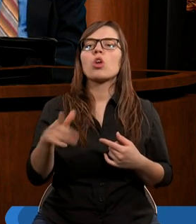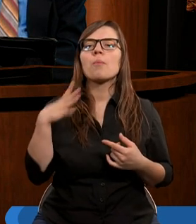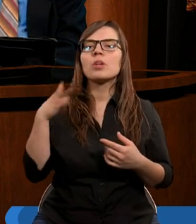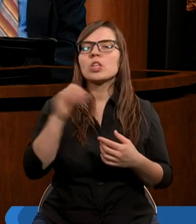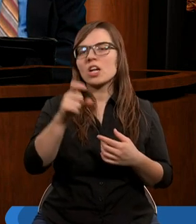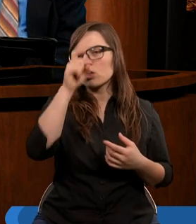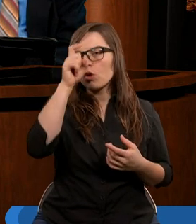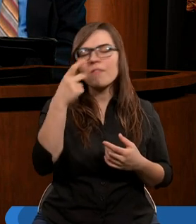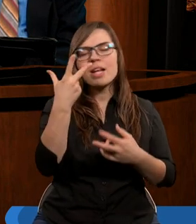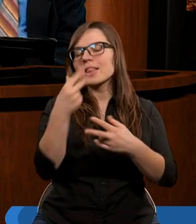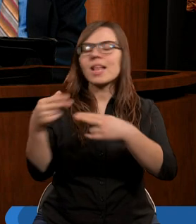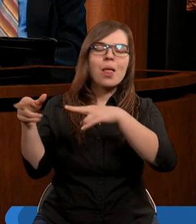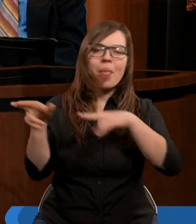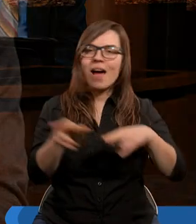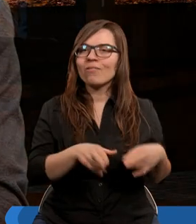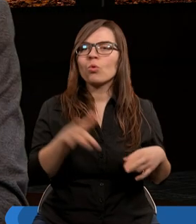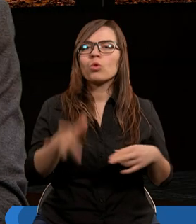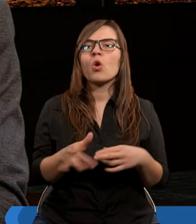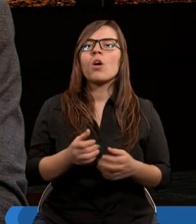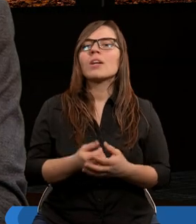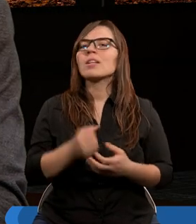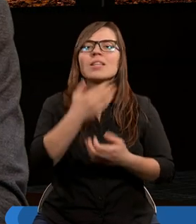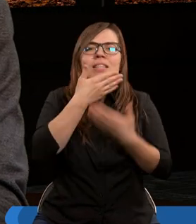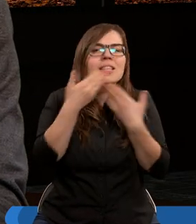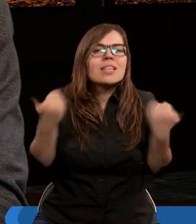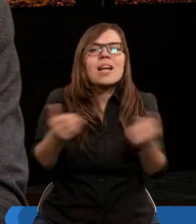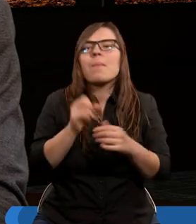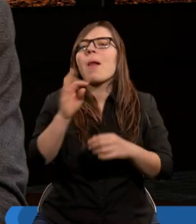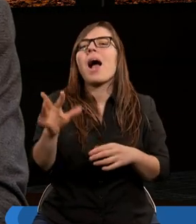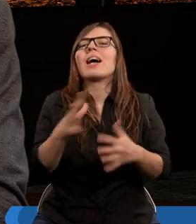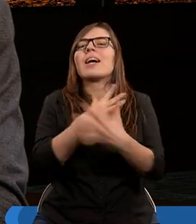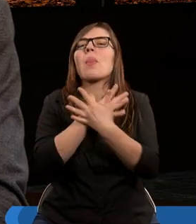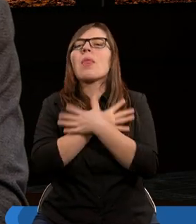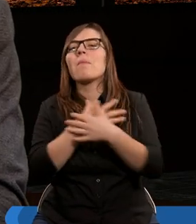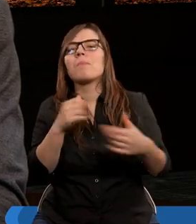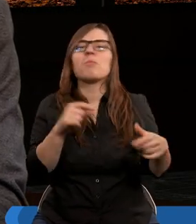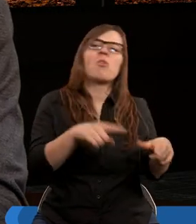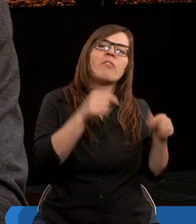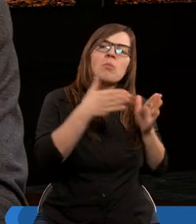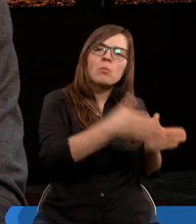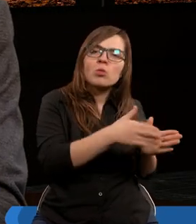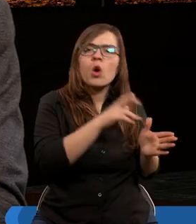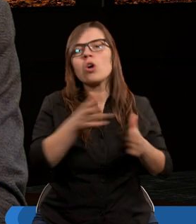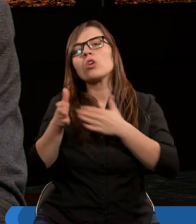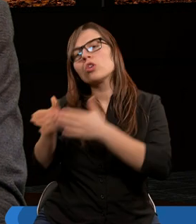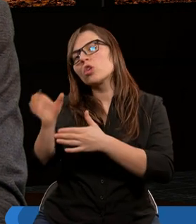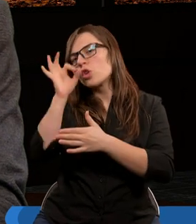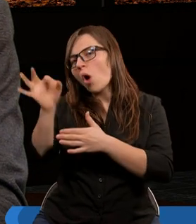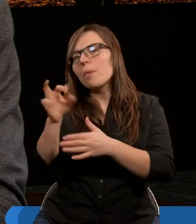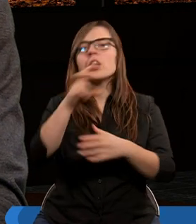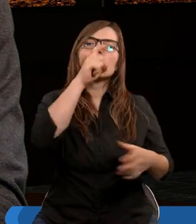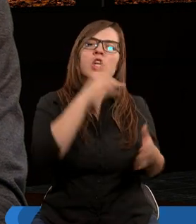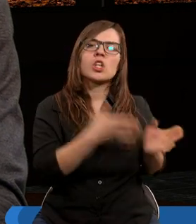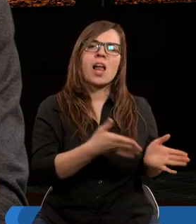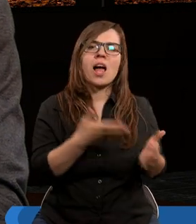człowiek nienawrócony nie ma takich dylematów, czy dobrze zrobił, czy źle zrobił.